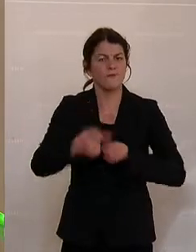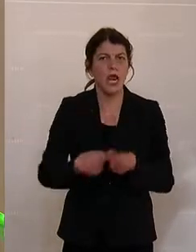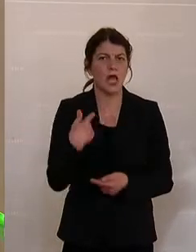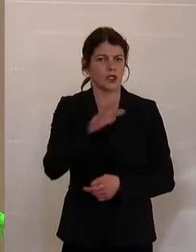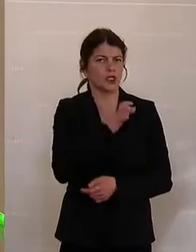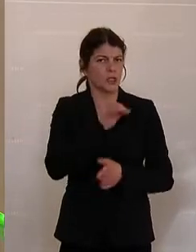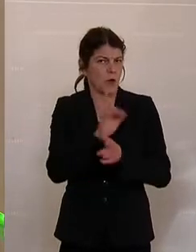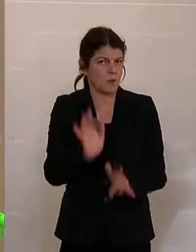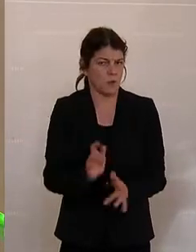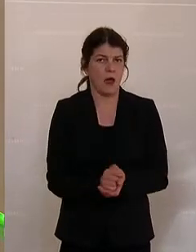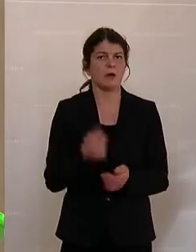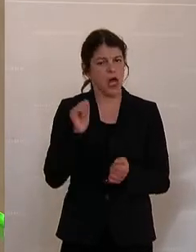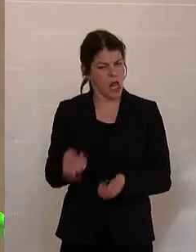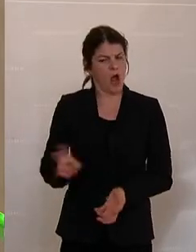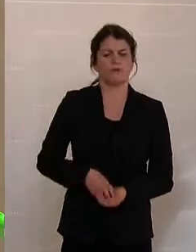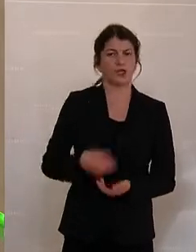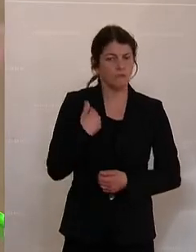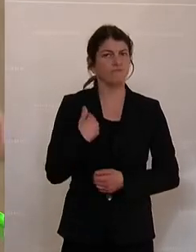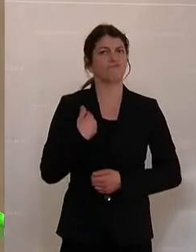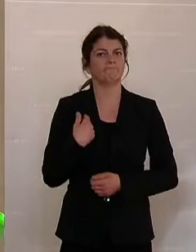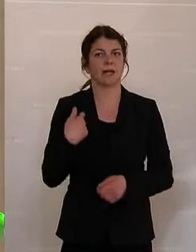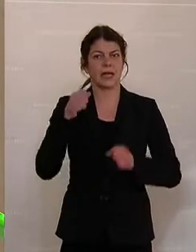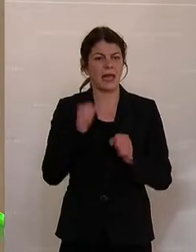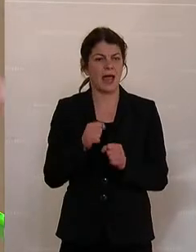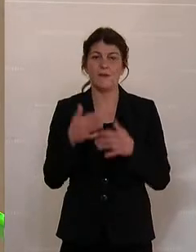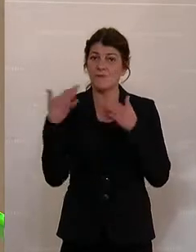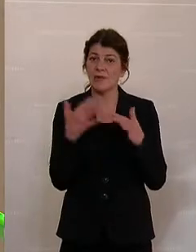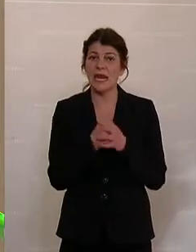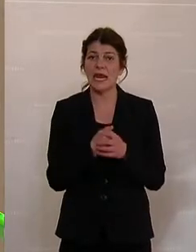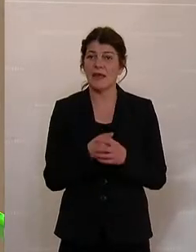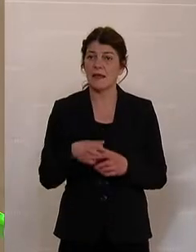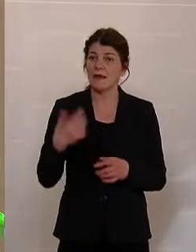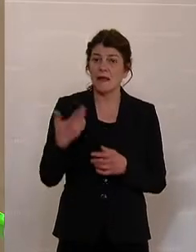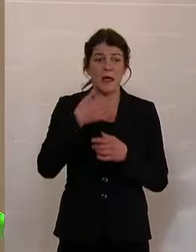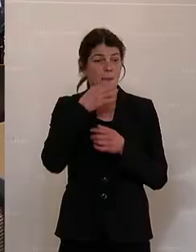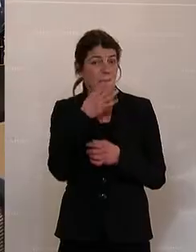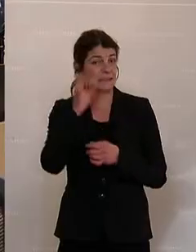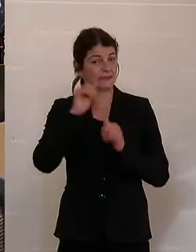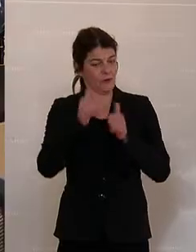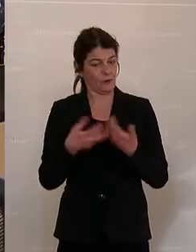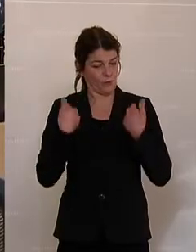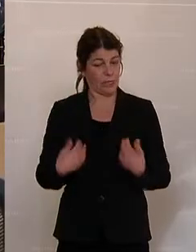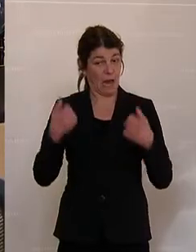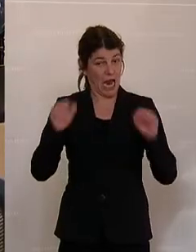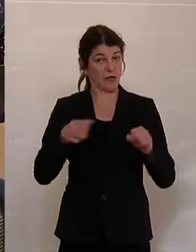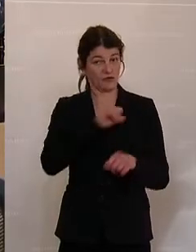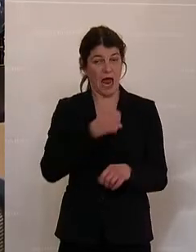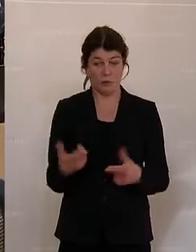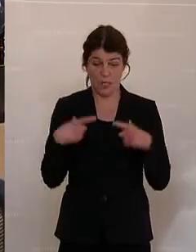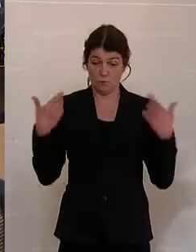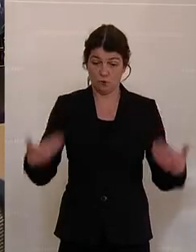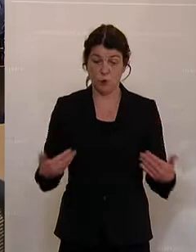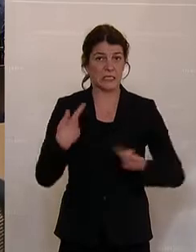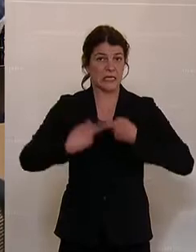Chance haben aufzustehen, dass wir ganz, ganz viel die beste Version von uns selbst werden können. Das ist das Leben, das ist